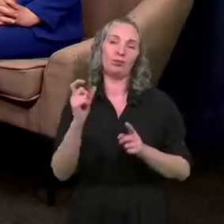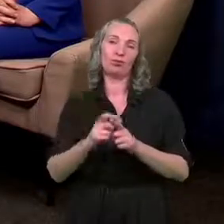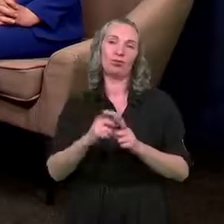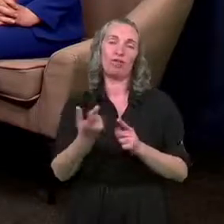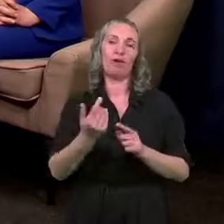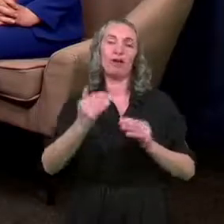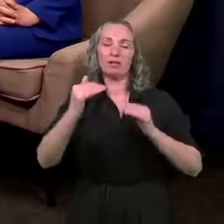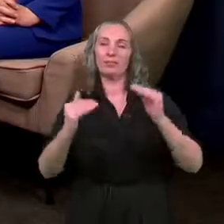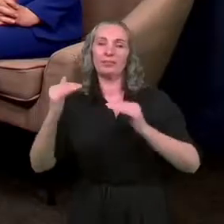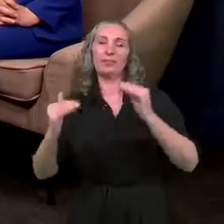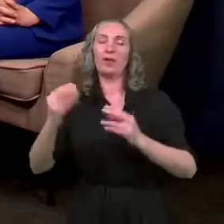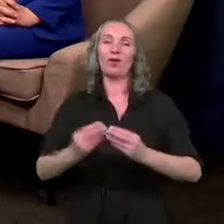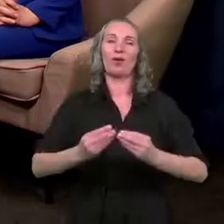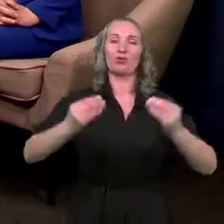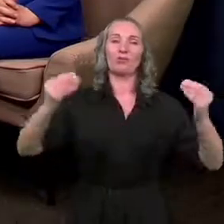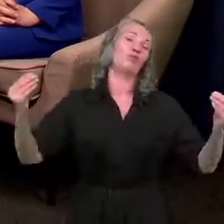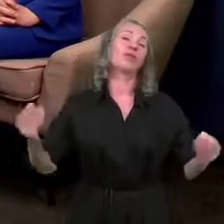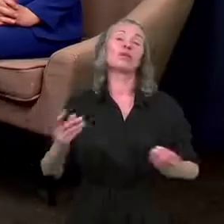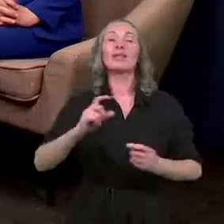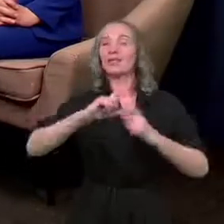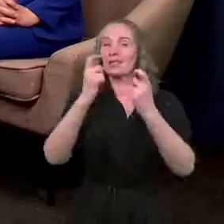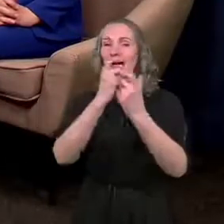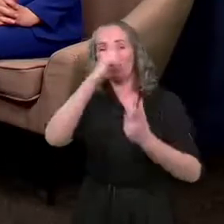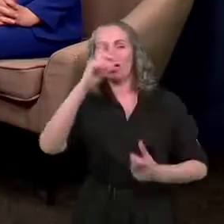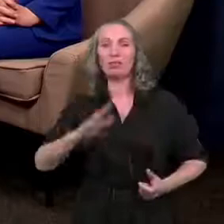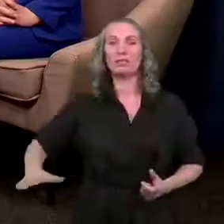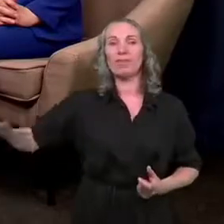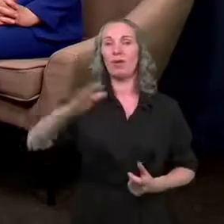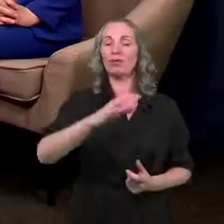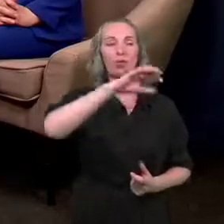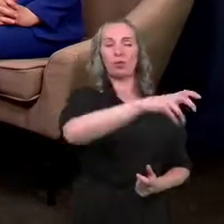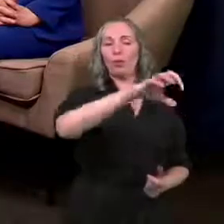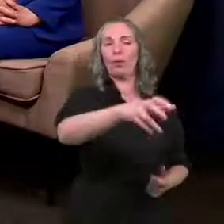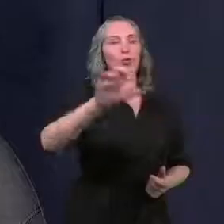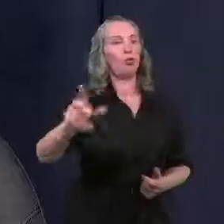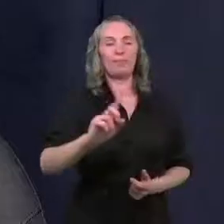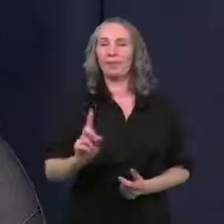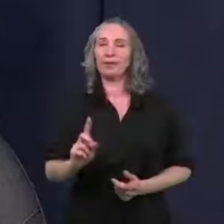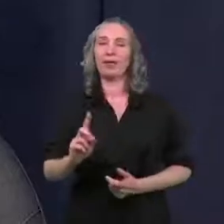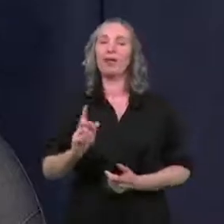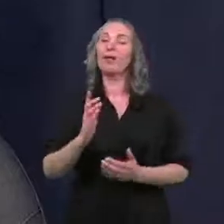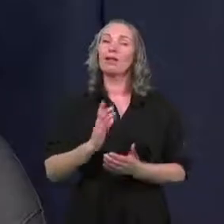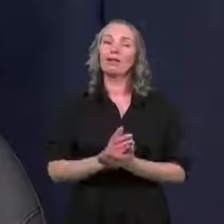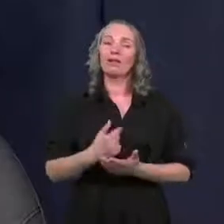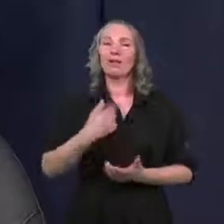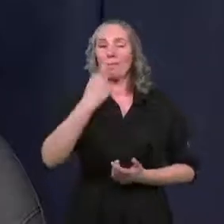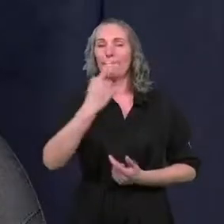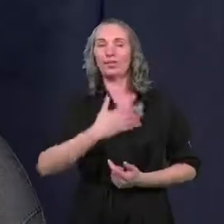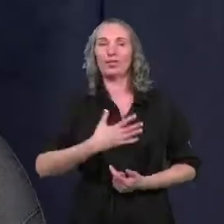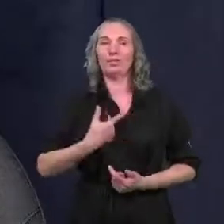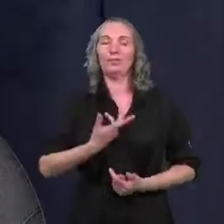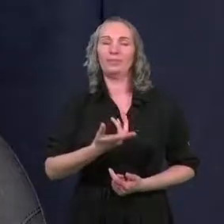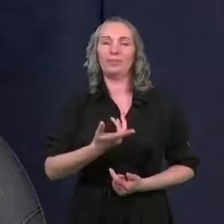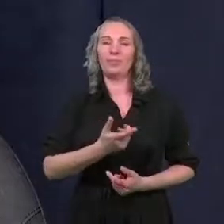zrównoważonym rozwoju, ale całego społeczeństwa, a nie tylko pewnych grup, o które mam wrażenie, że w